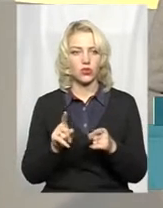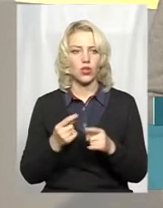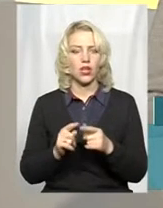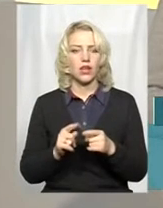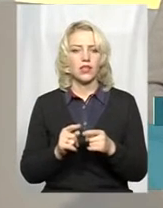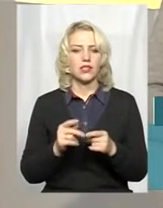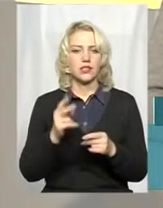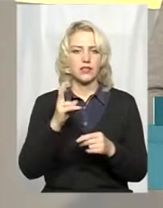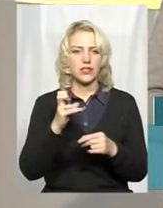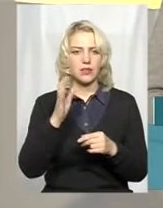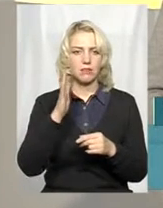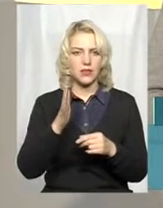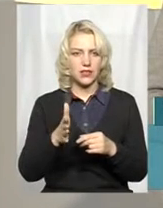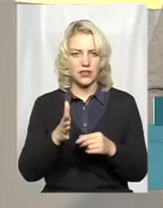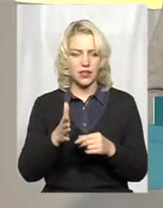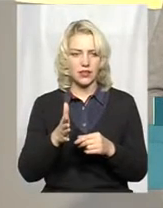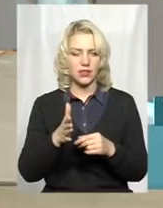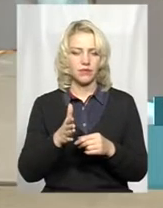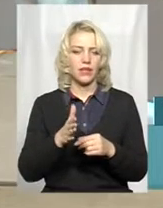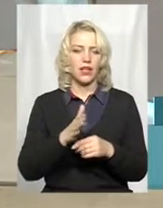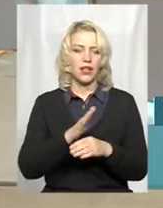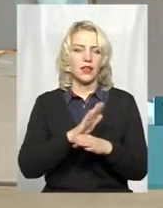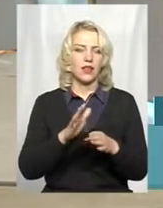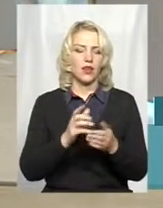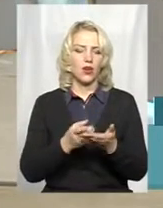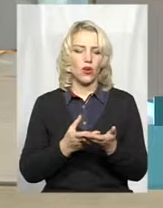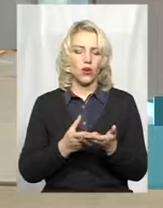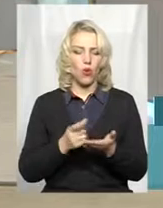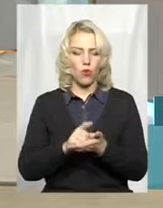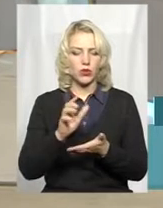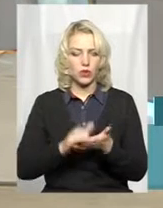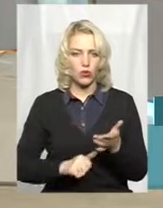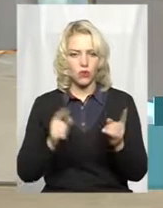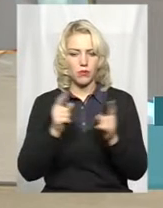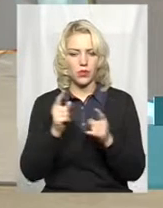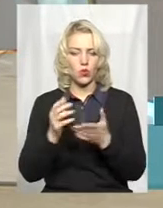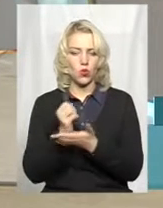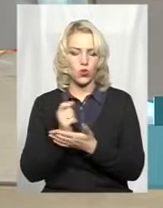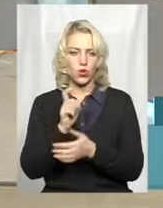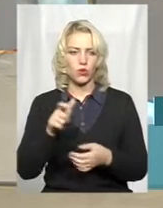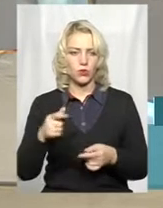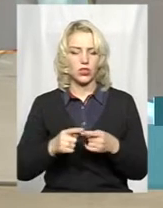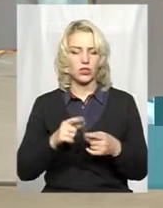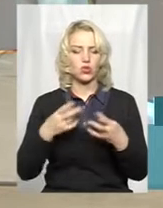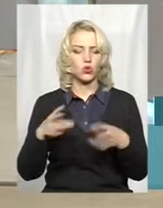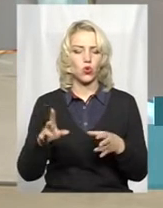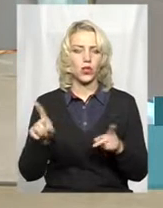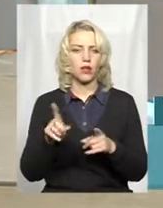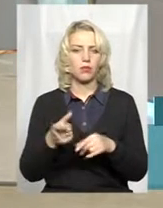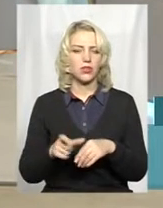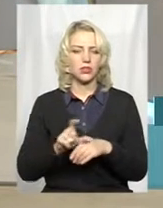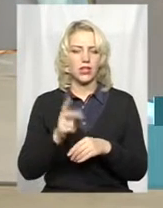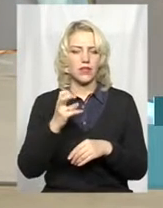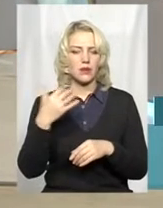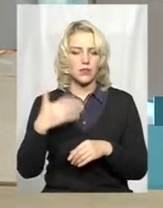250 неоподаткованих мінімумів доходів громадян, ну, шкода, яка перевищує 250